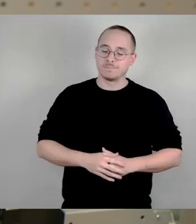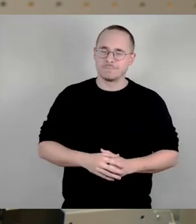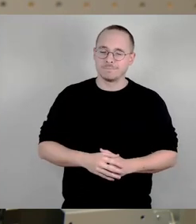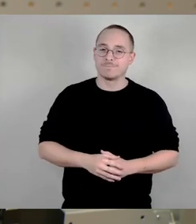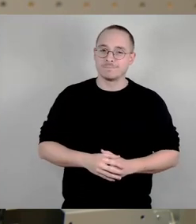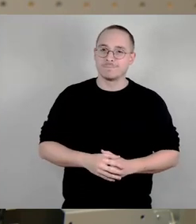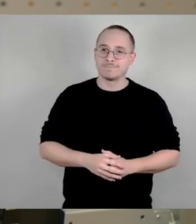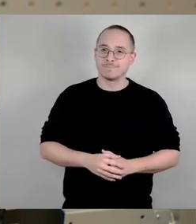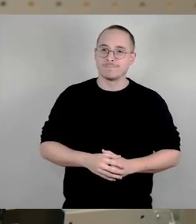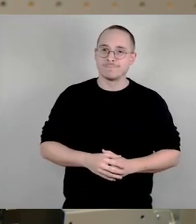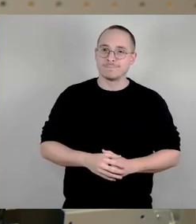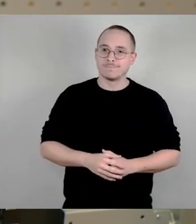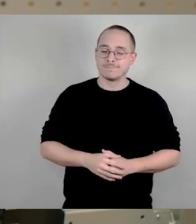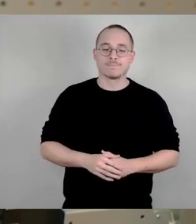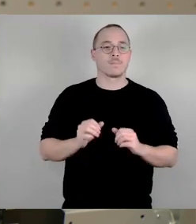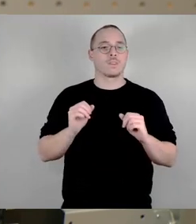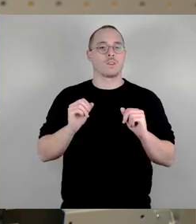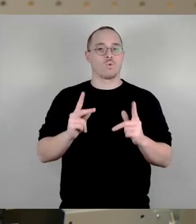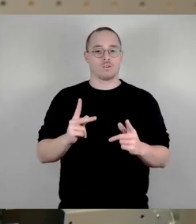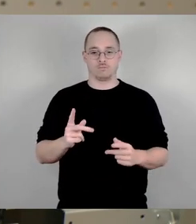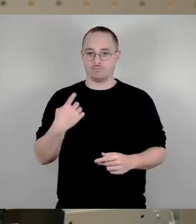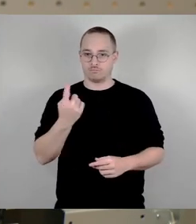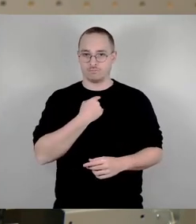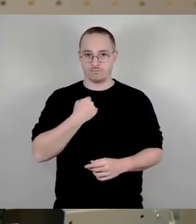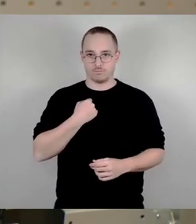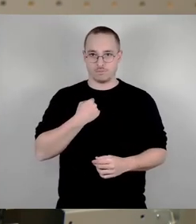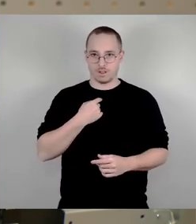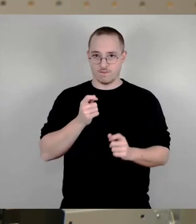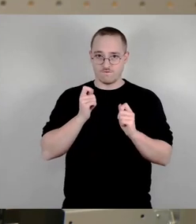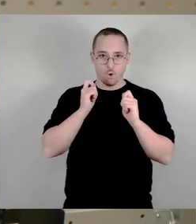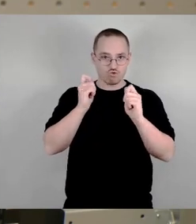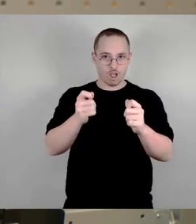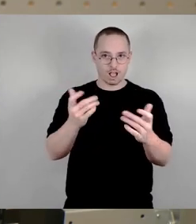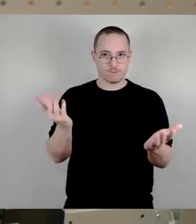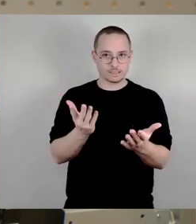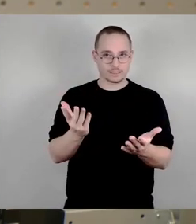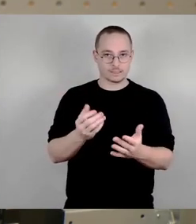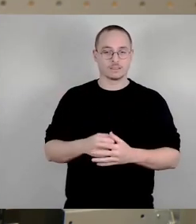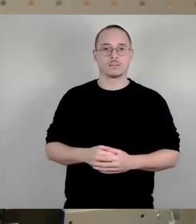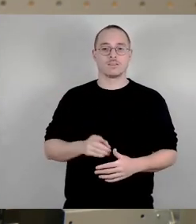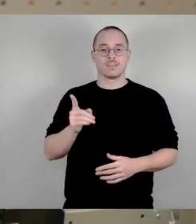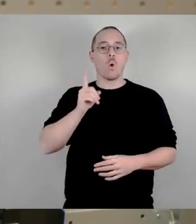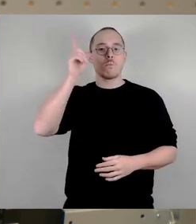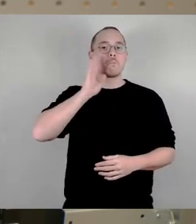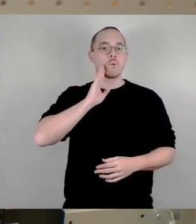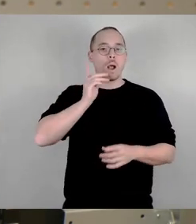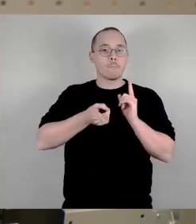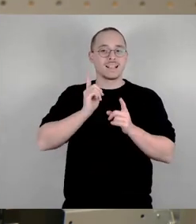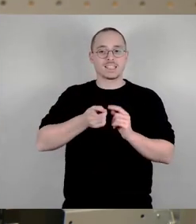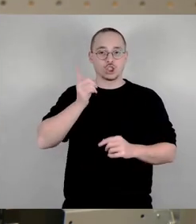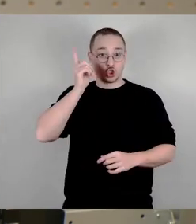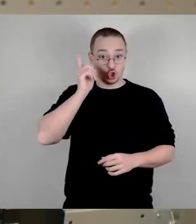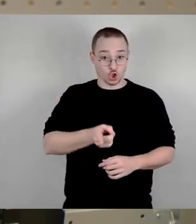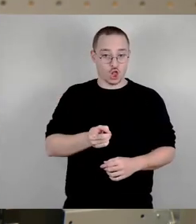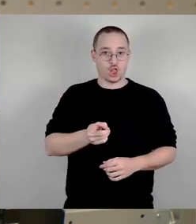Also, unser Vorschlag lautet, dass der Oberbürgermeister aufgefordert wird, einen Vorschlag zur Grundsteuer C